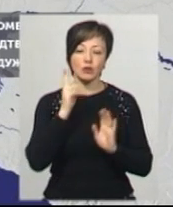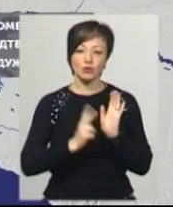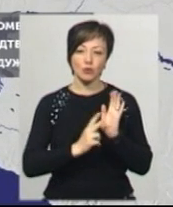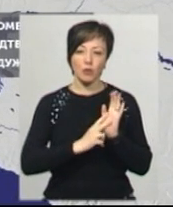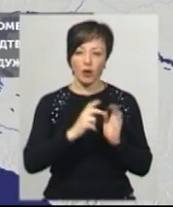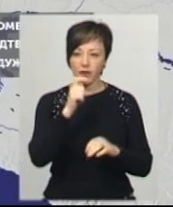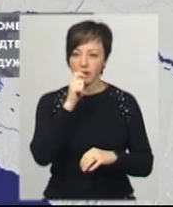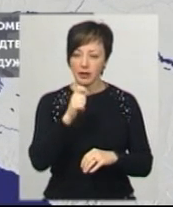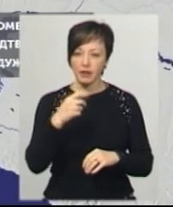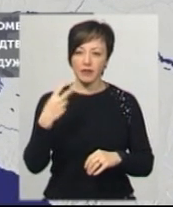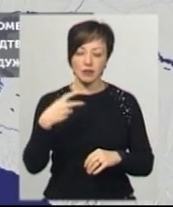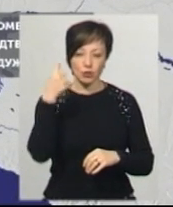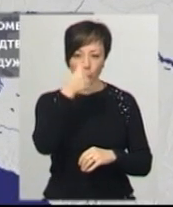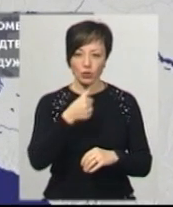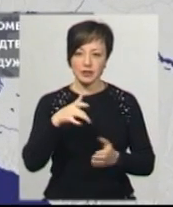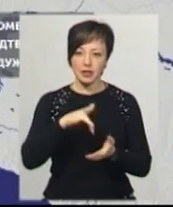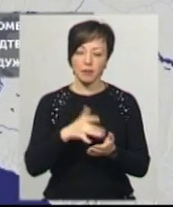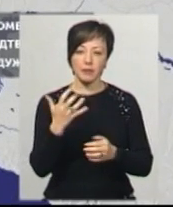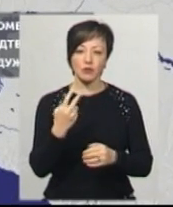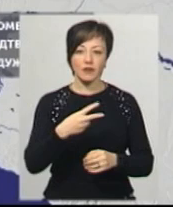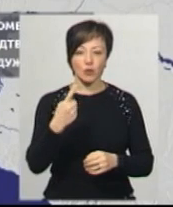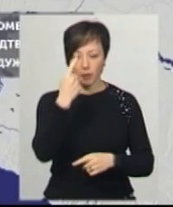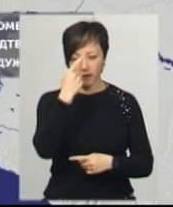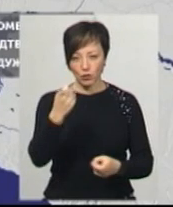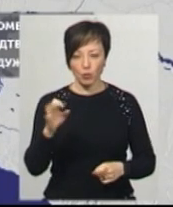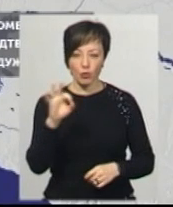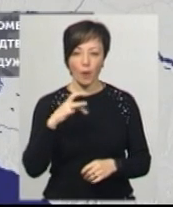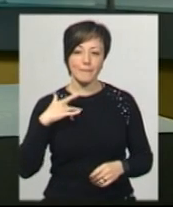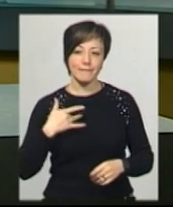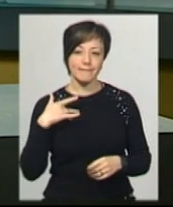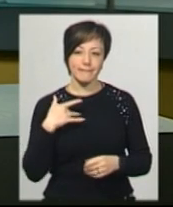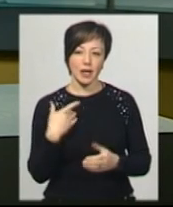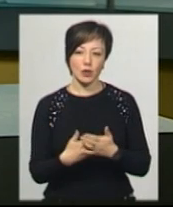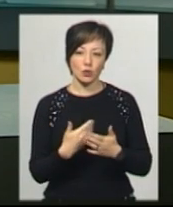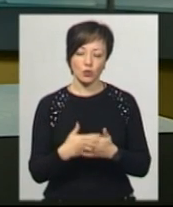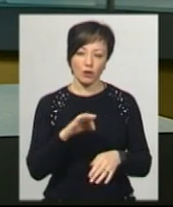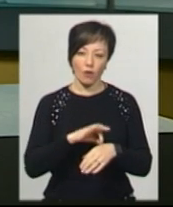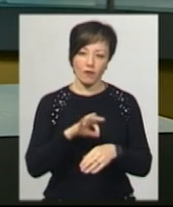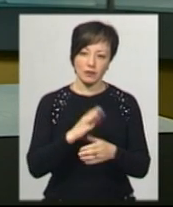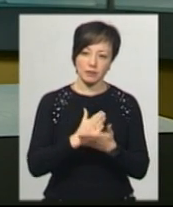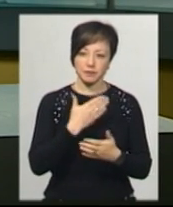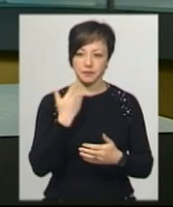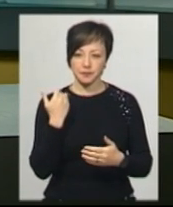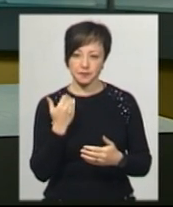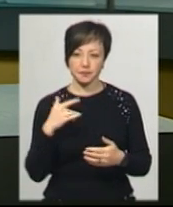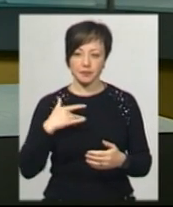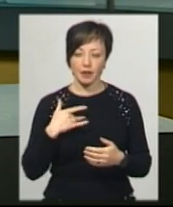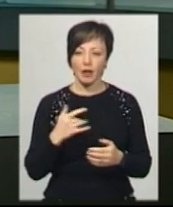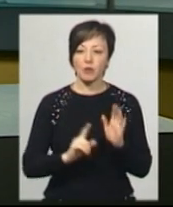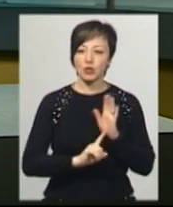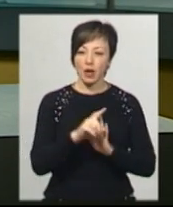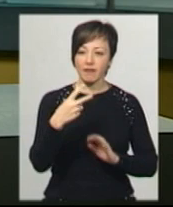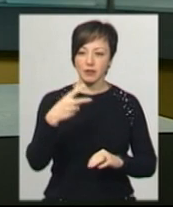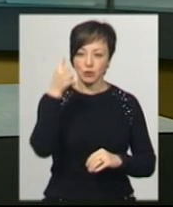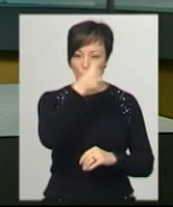року до Центру надійшло 521 повідомлення про підозру на COVID-19. Всього з початку 2020